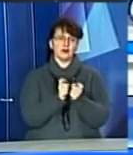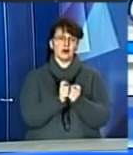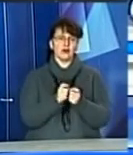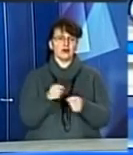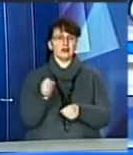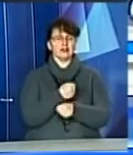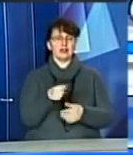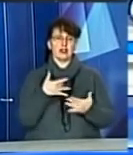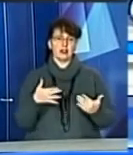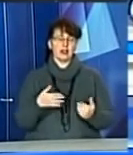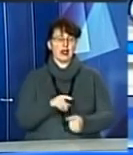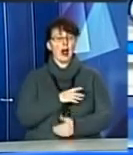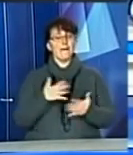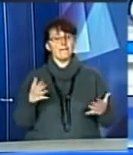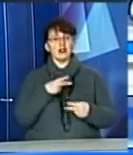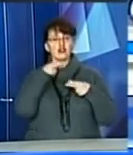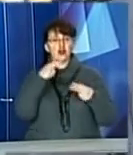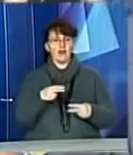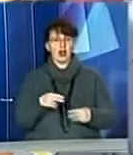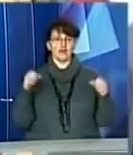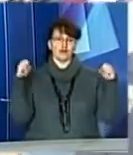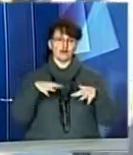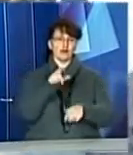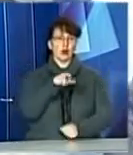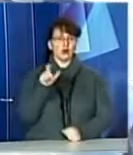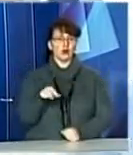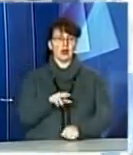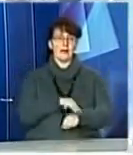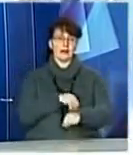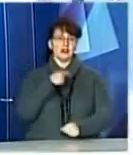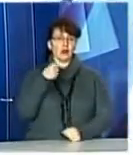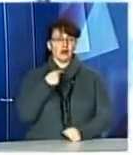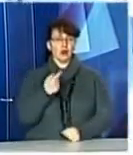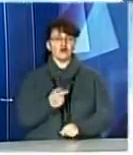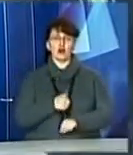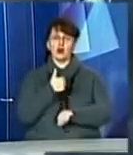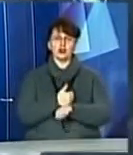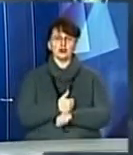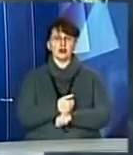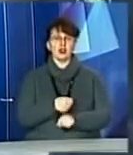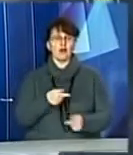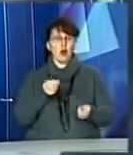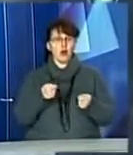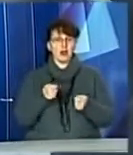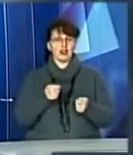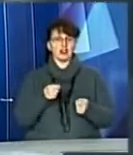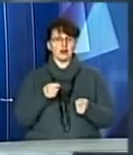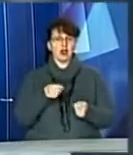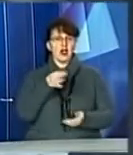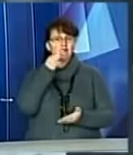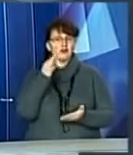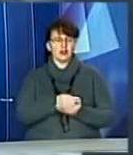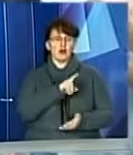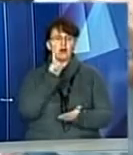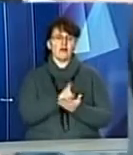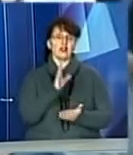приділятимуть місцям масового скупчення людей. Правоохоронці наголошують, що особливо небезобережними та відповідальними мають бути